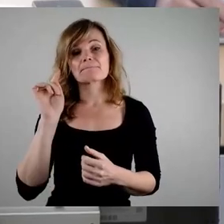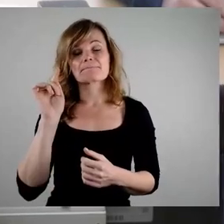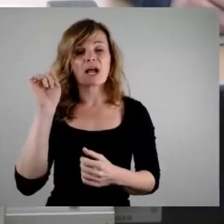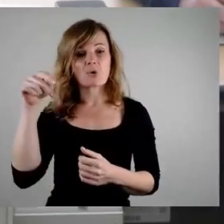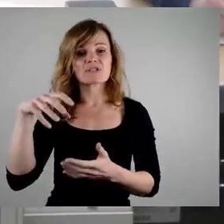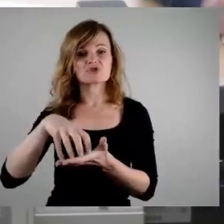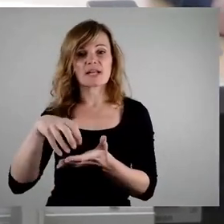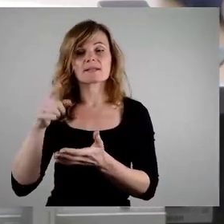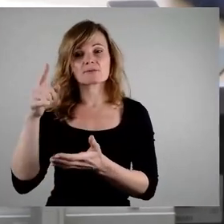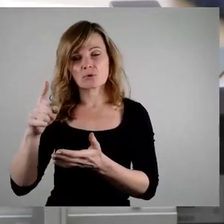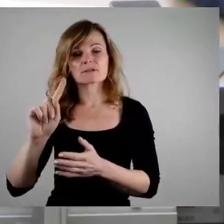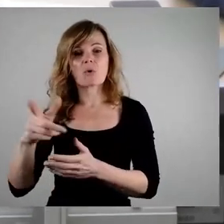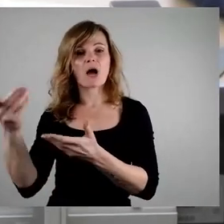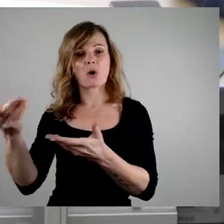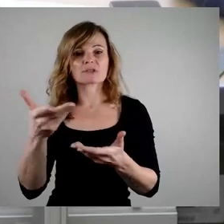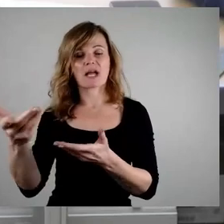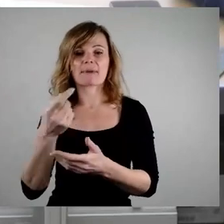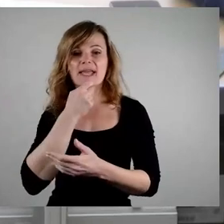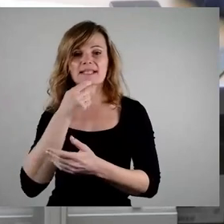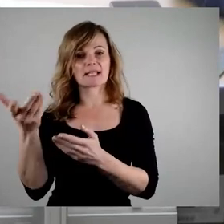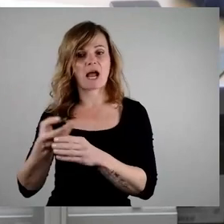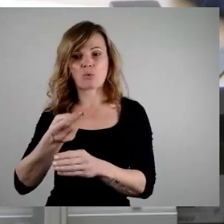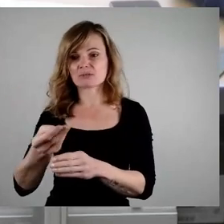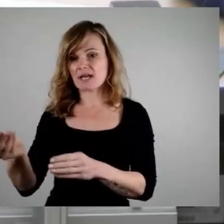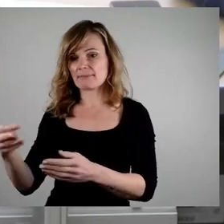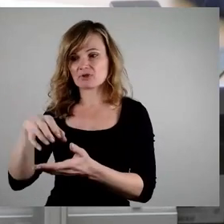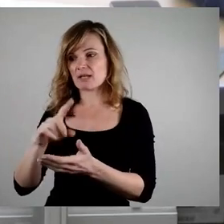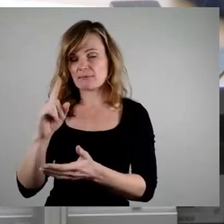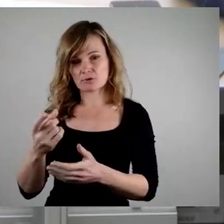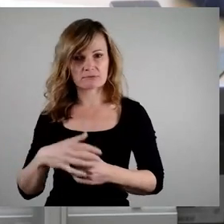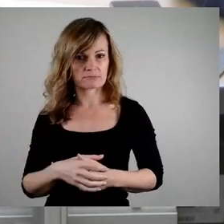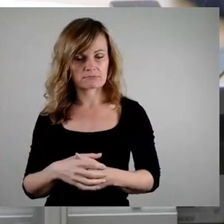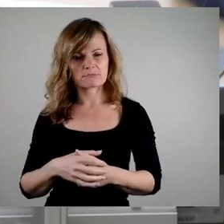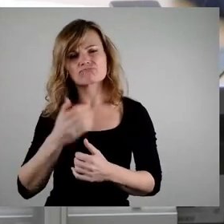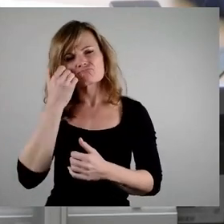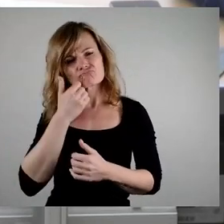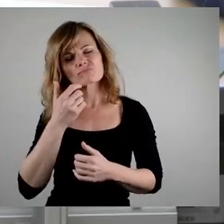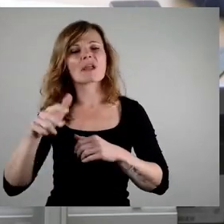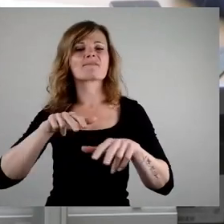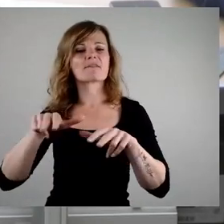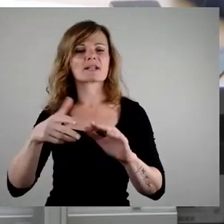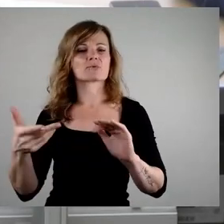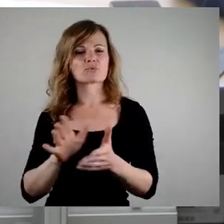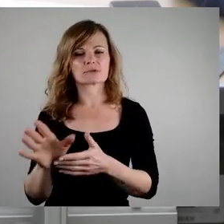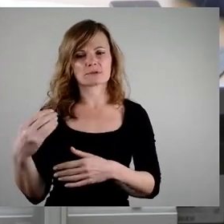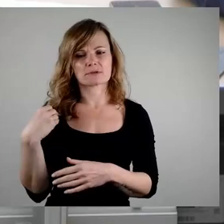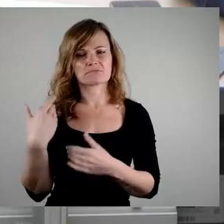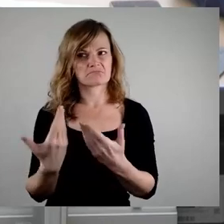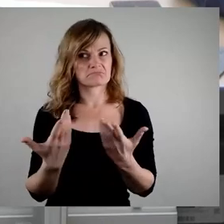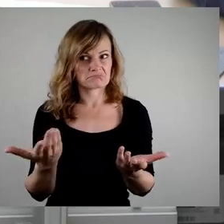Ausgabestellen existieren. Hier würde ich auch noch mal die Verwaltung um eine kurze Rückmeldung bitten, ob das der Fall ist.